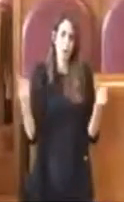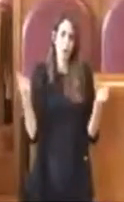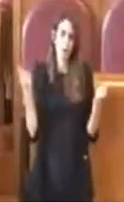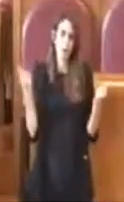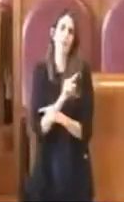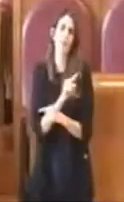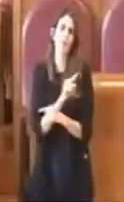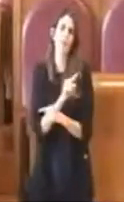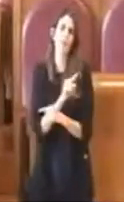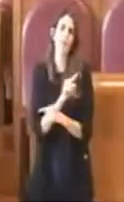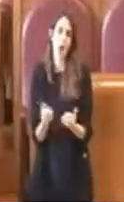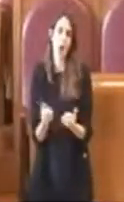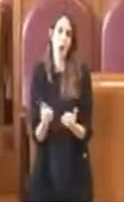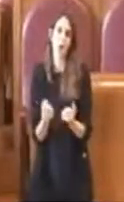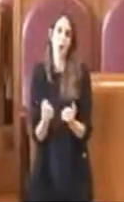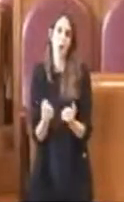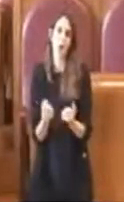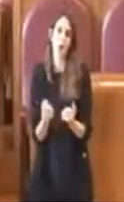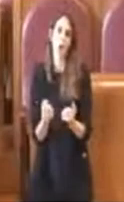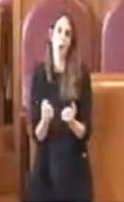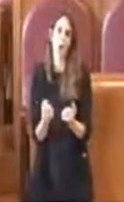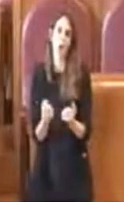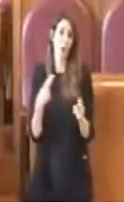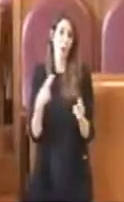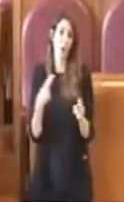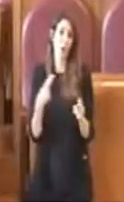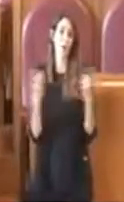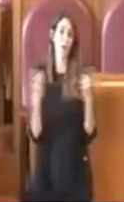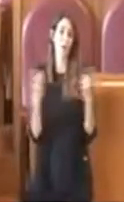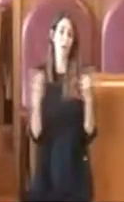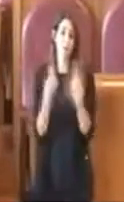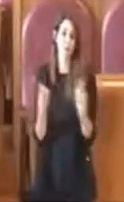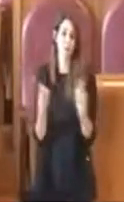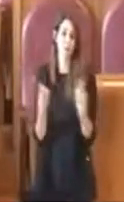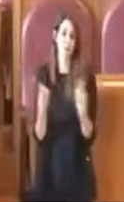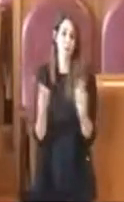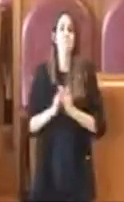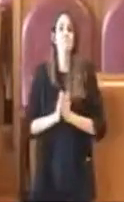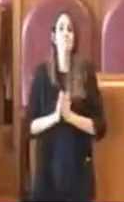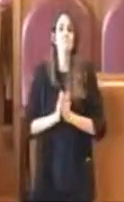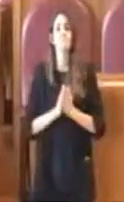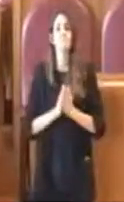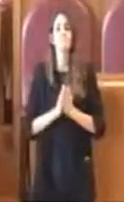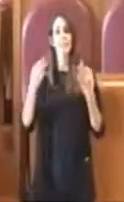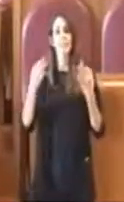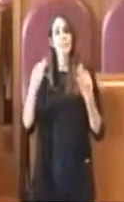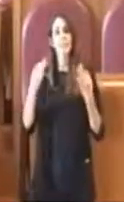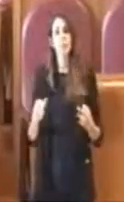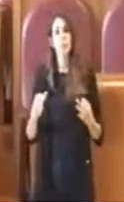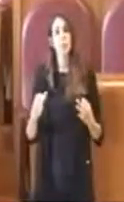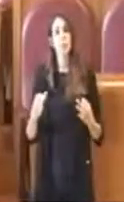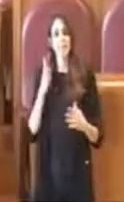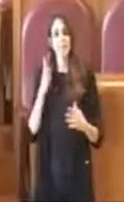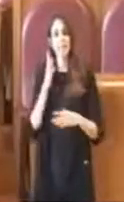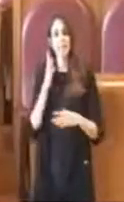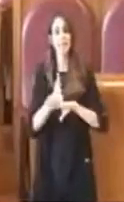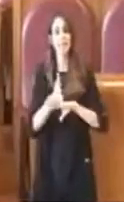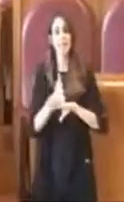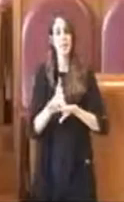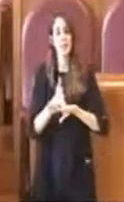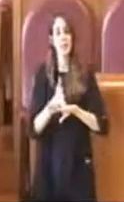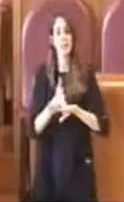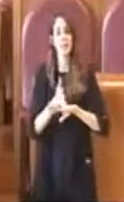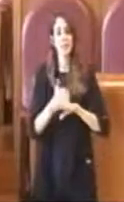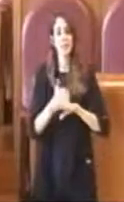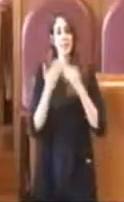poco attuabile nella città di Roma. Comunque si interverrà internamente con